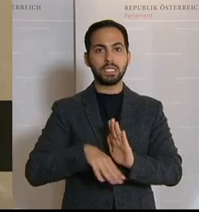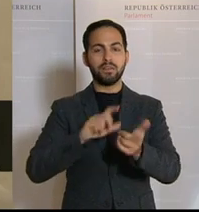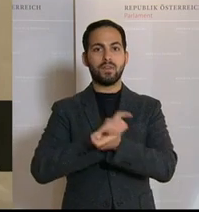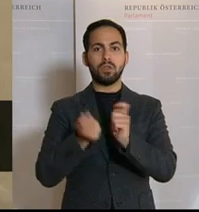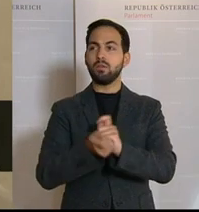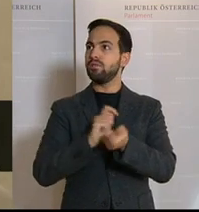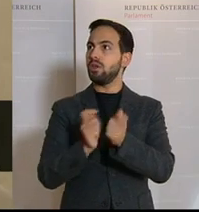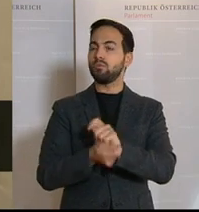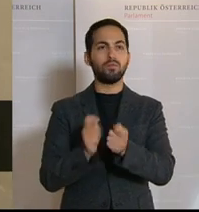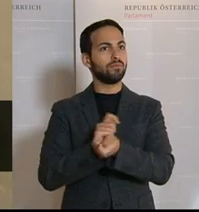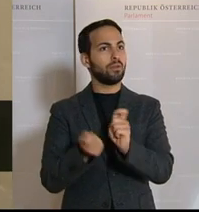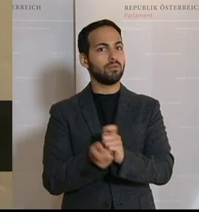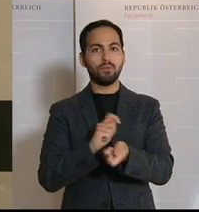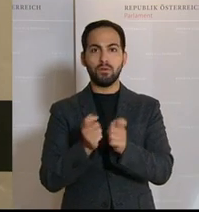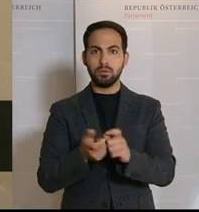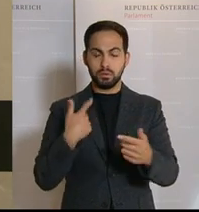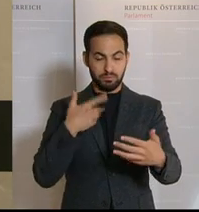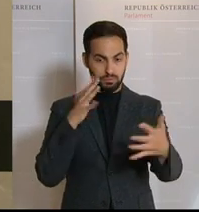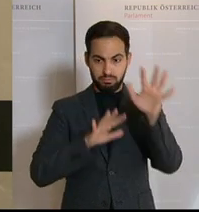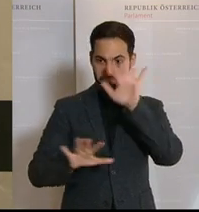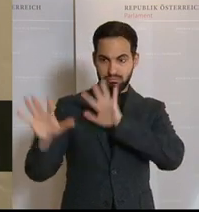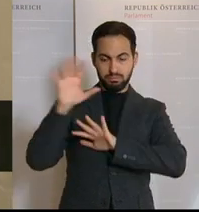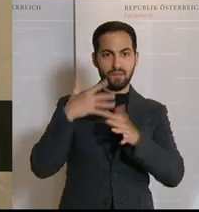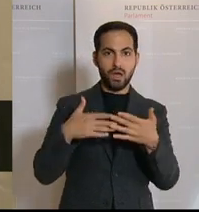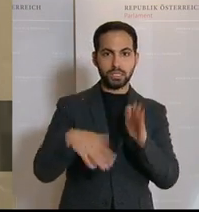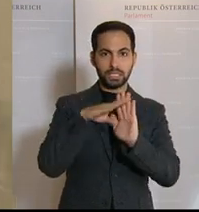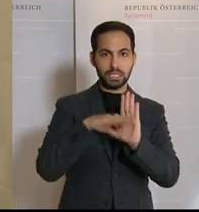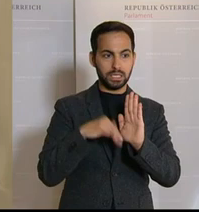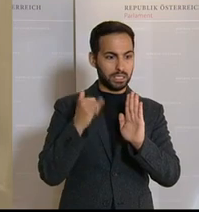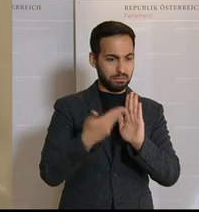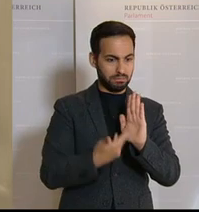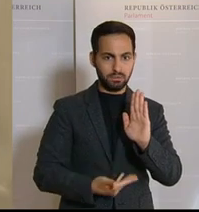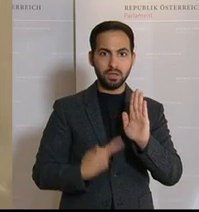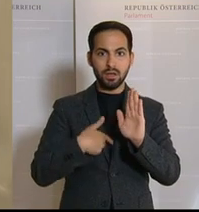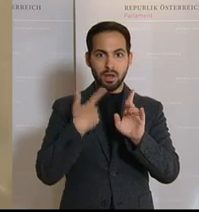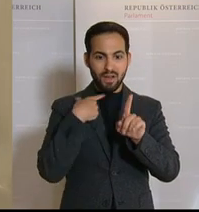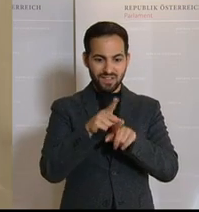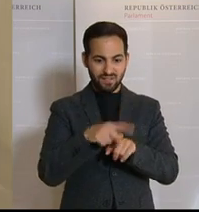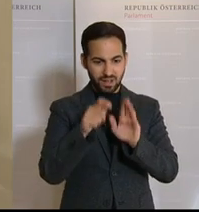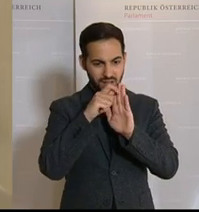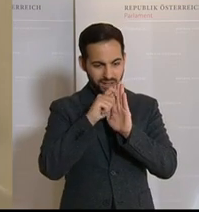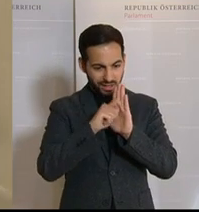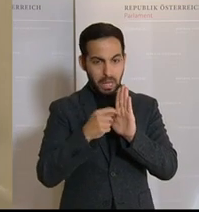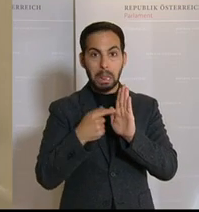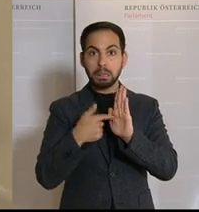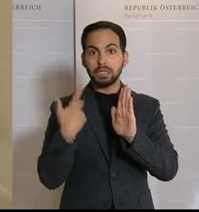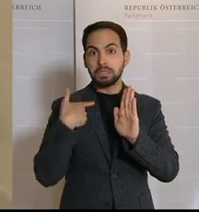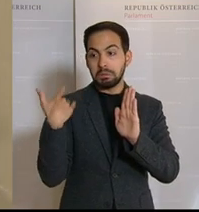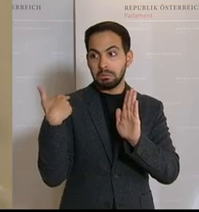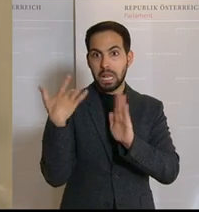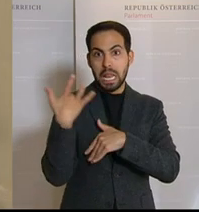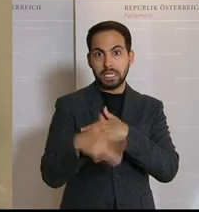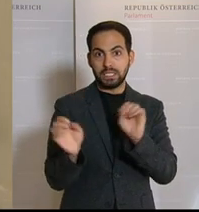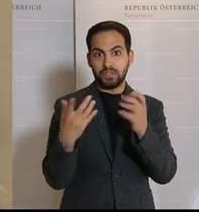haben. Dass man noch ein bisschen einen Durchblick hat bei den unterschiedlichen Gesetzen. Da, wo weniger Fehler markiert sind, dürfte die letzte Variante sein.